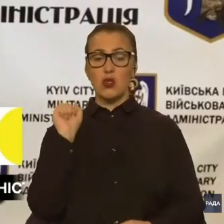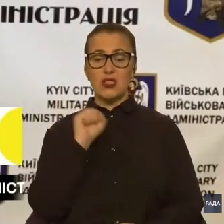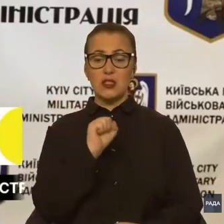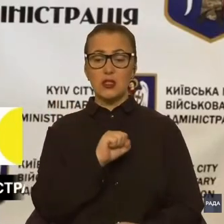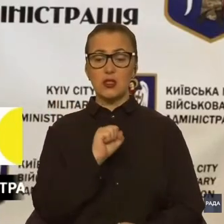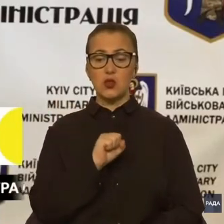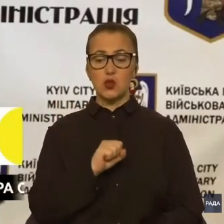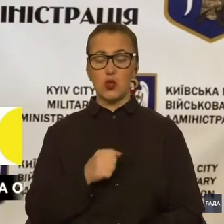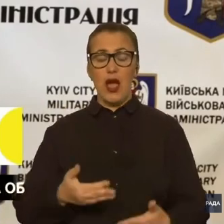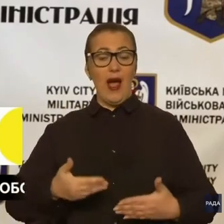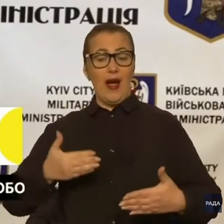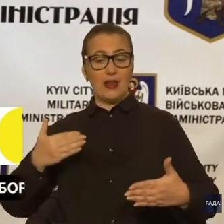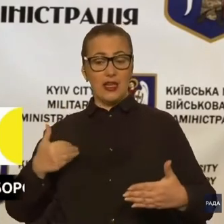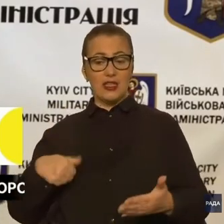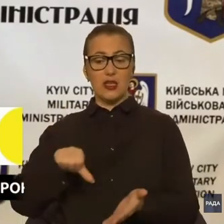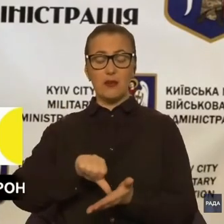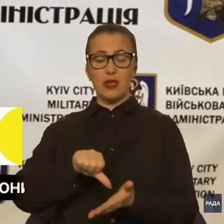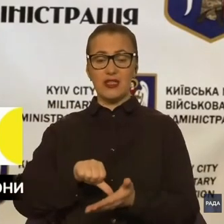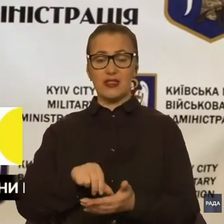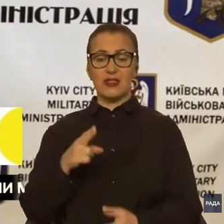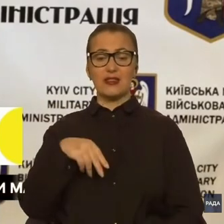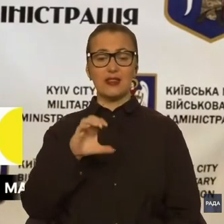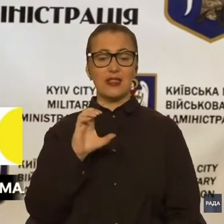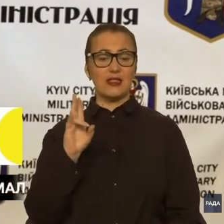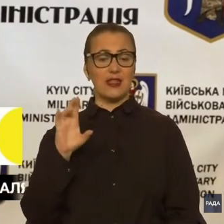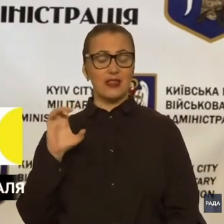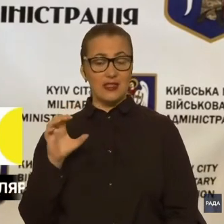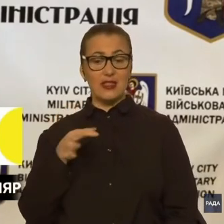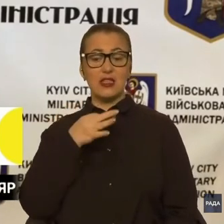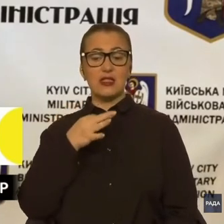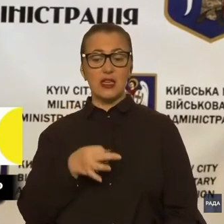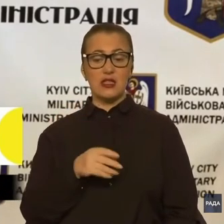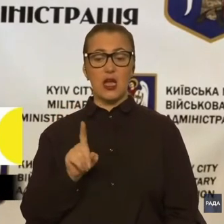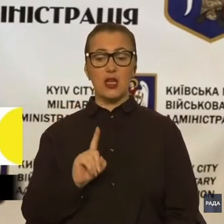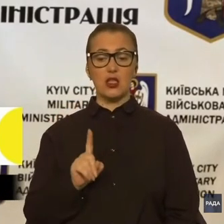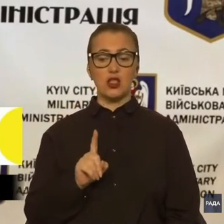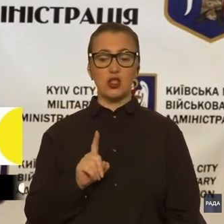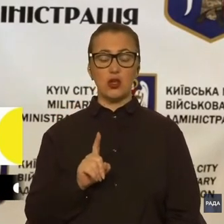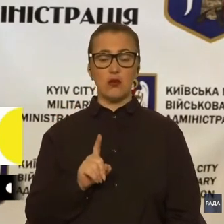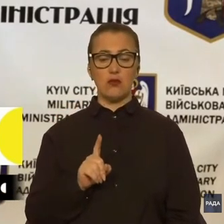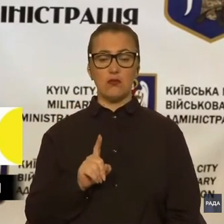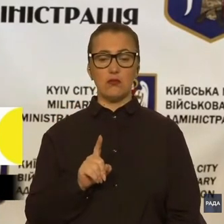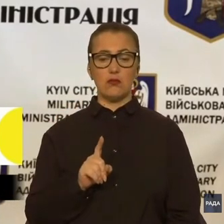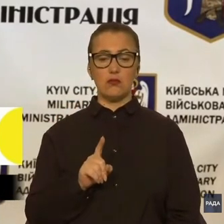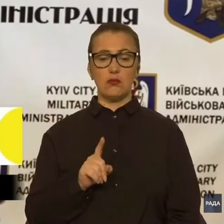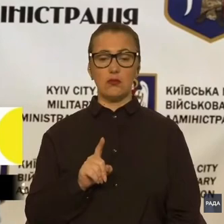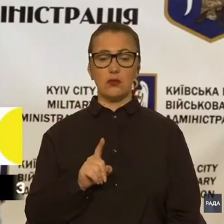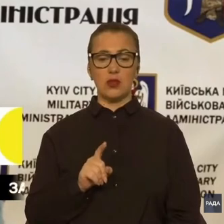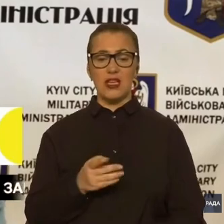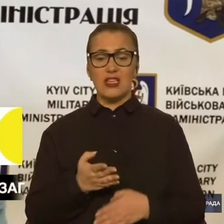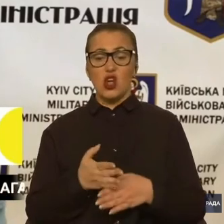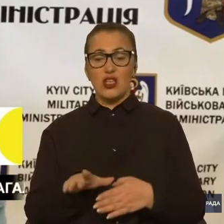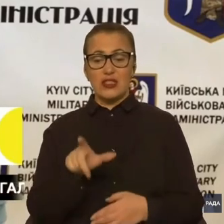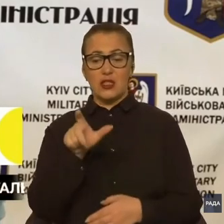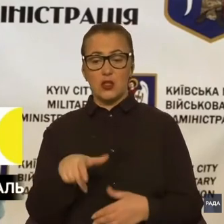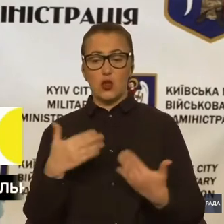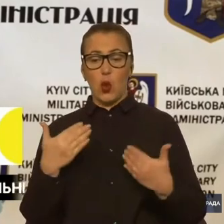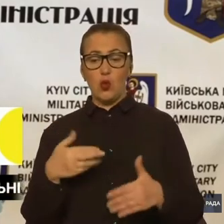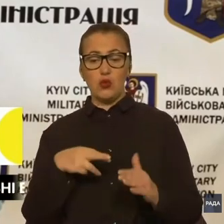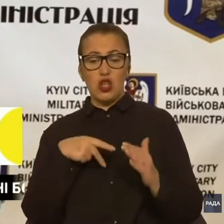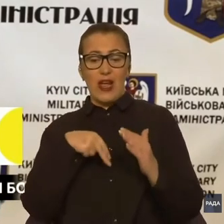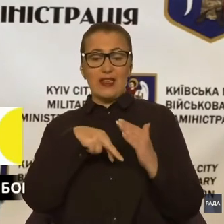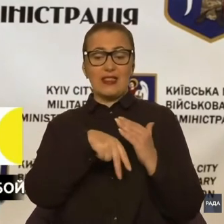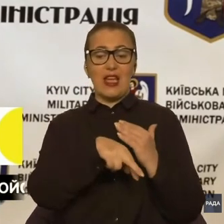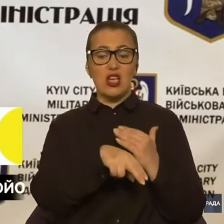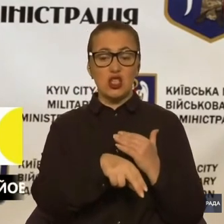ще представники ДСНС, наприклад, сказали, що частини людей вже зайшли